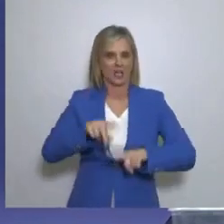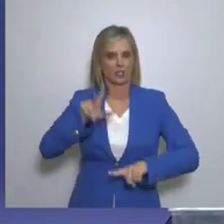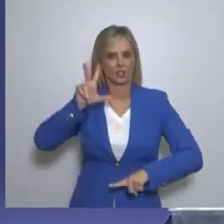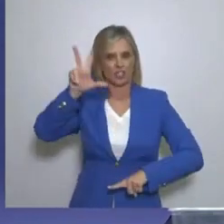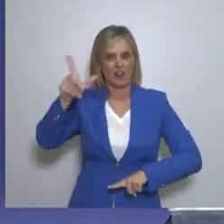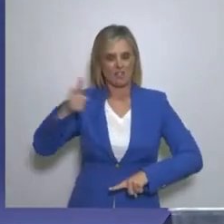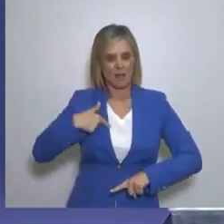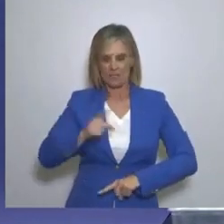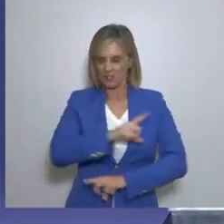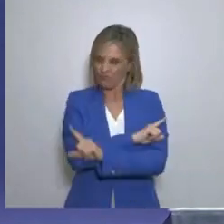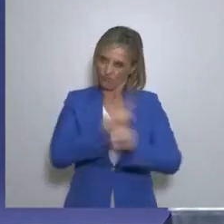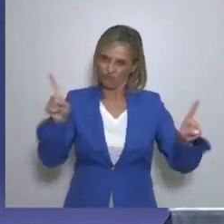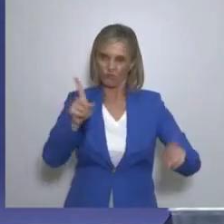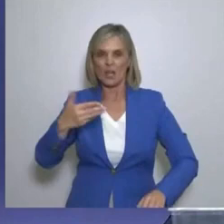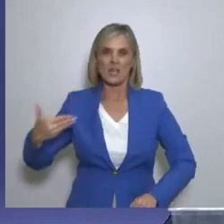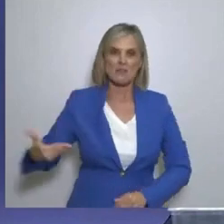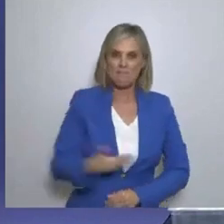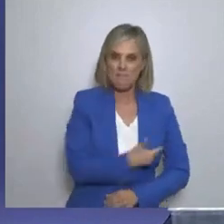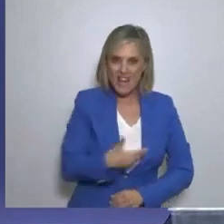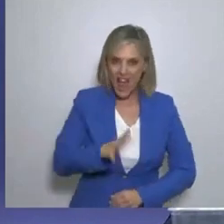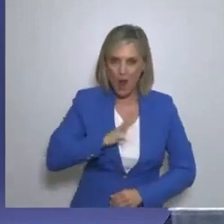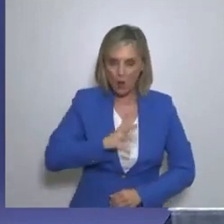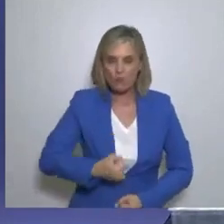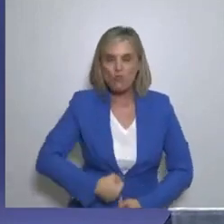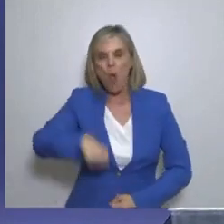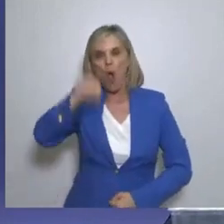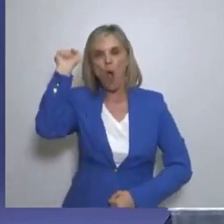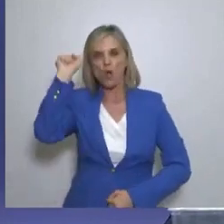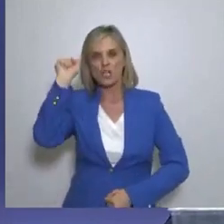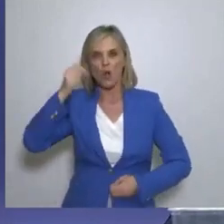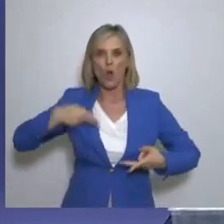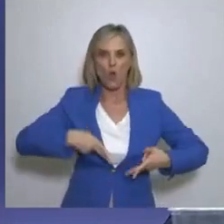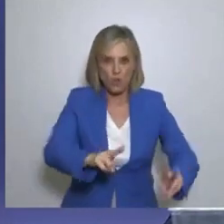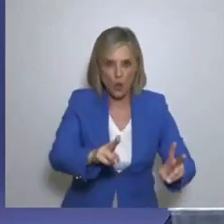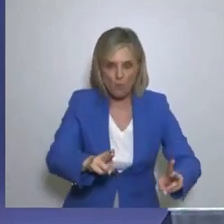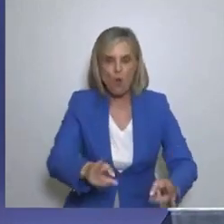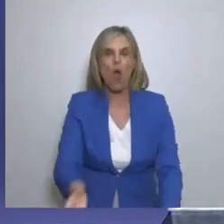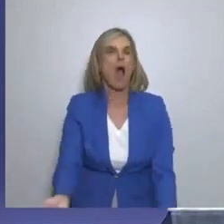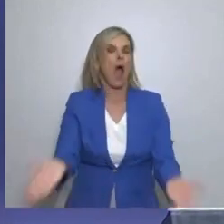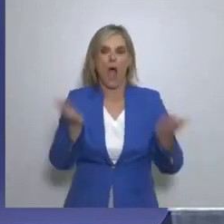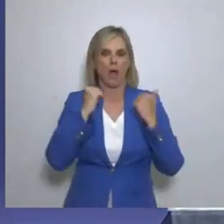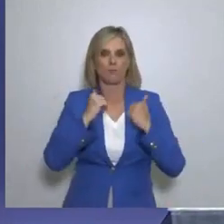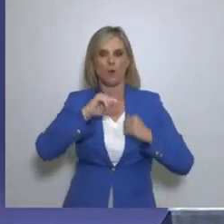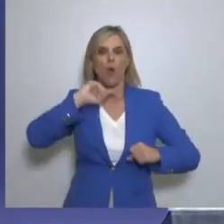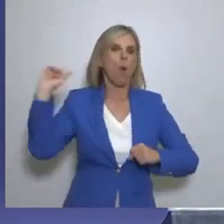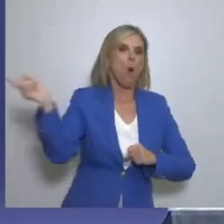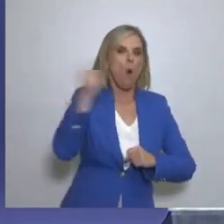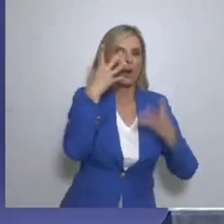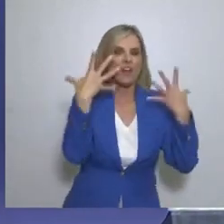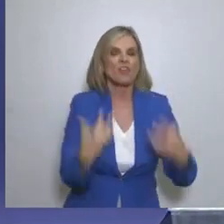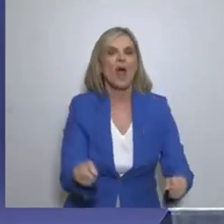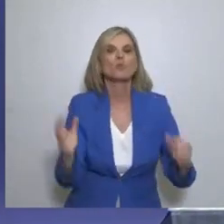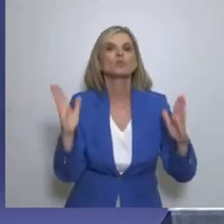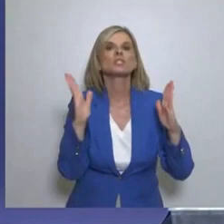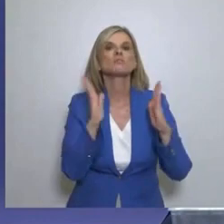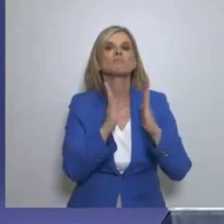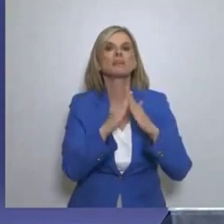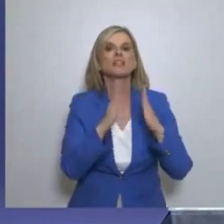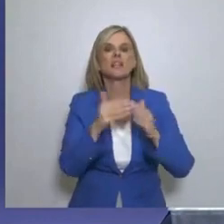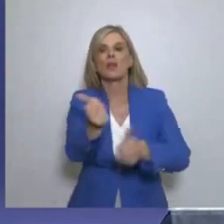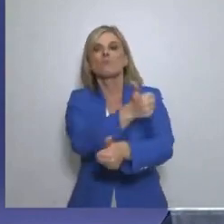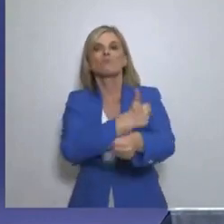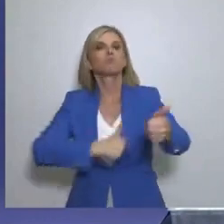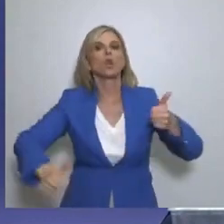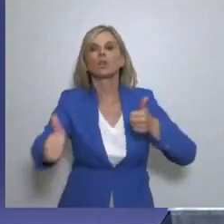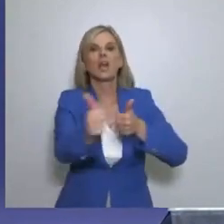Πρέπει να πεινάει ο κόσμος Να πεινάει ο οποίοςδήποτε Και να είναι στον δρόμο αστεγός Πεταμένος άνθρωπος σας κυλί Προτεραιότητα στην